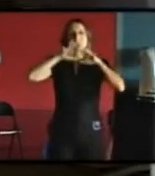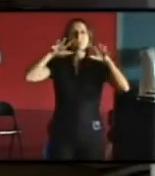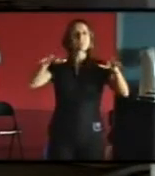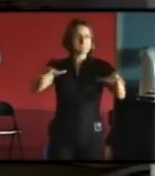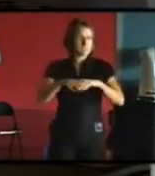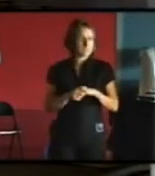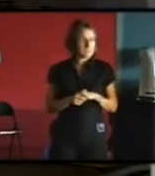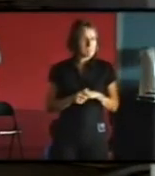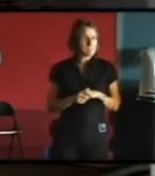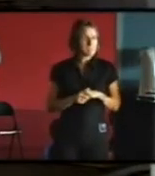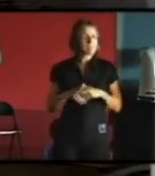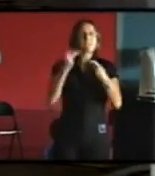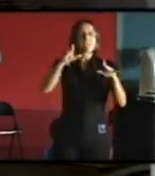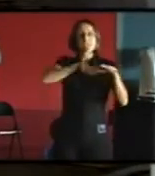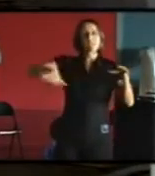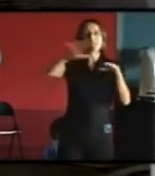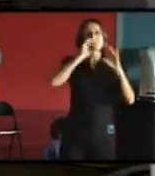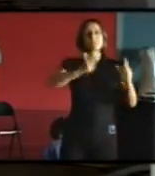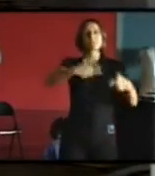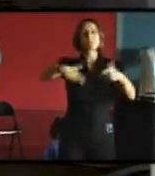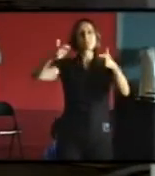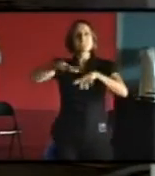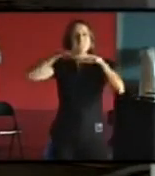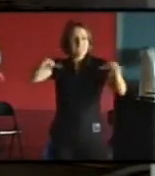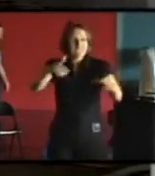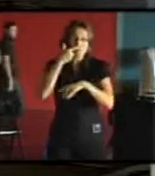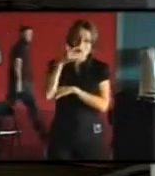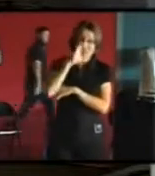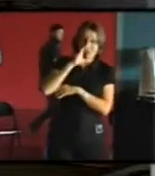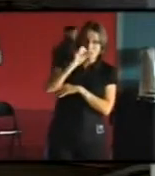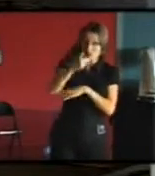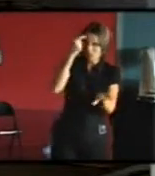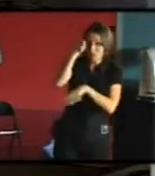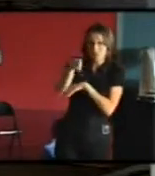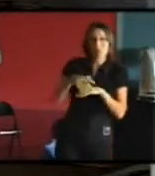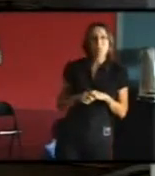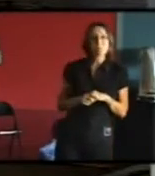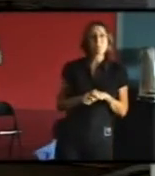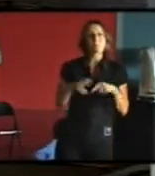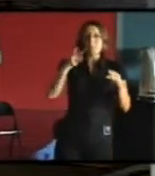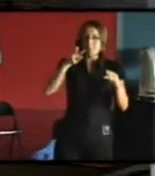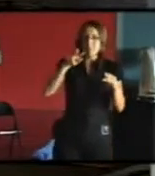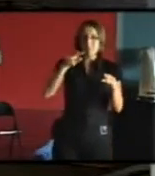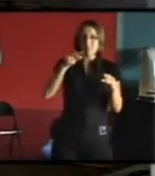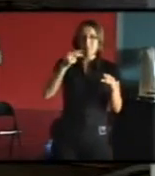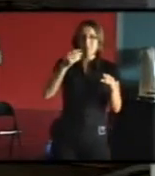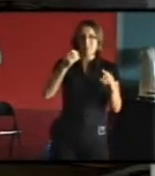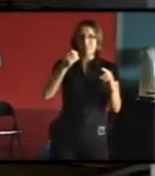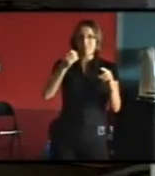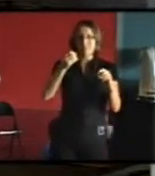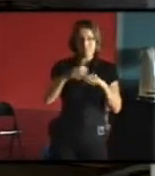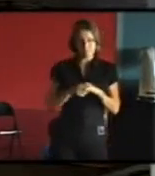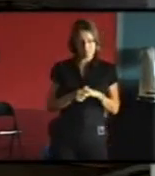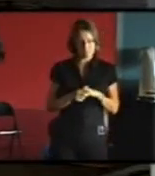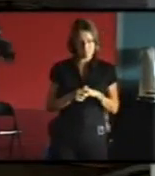au coeur de la ville déjà est que vous êtes intéressé est-ce que vous vous appropriiez pour une part